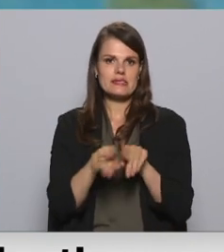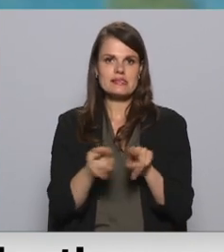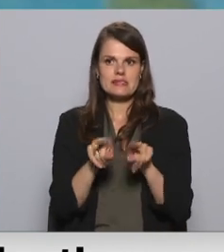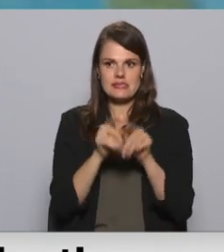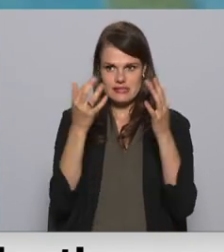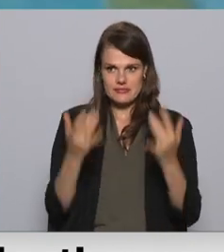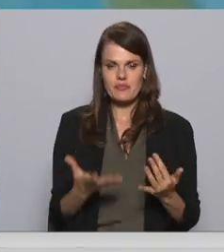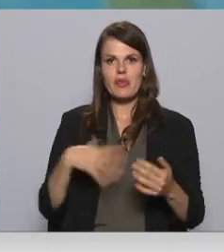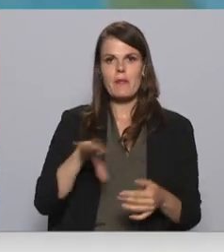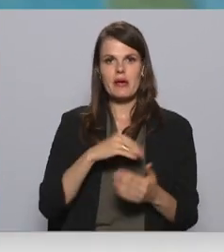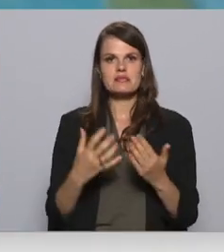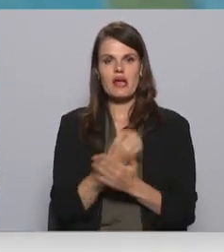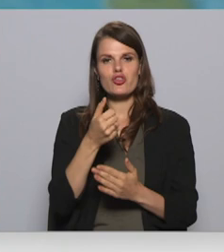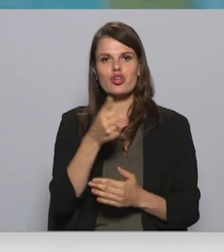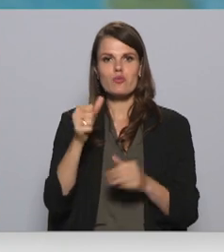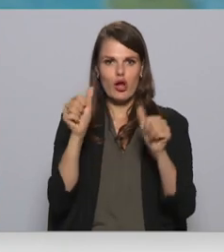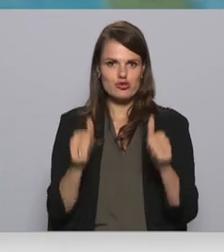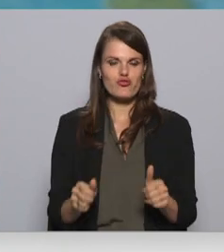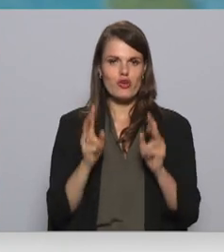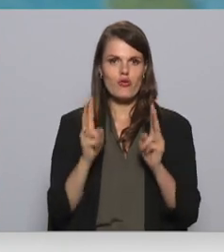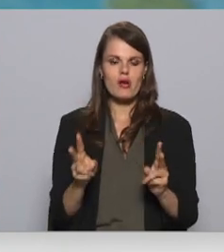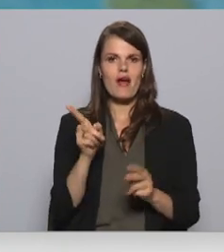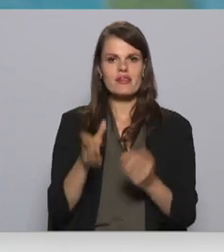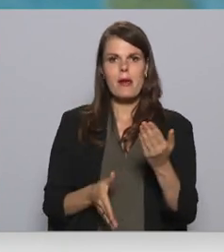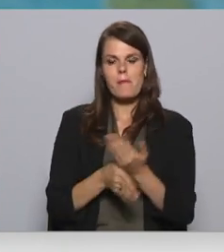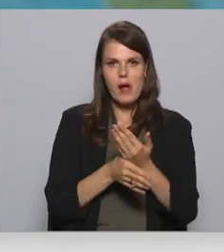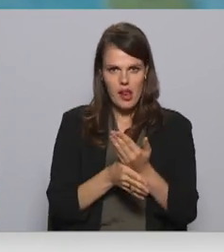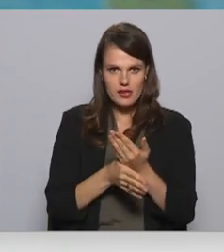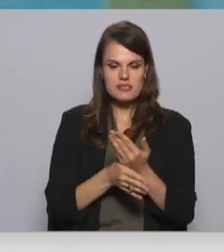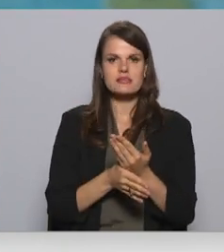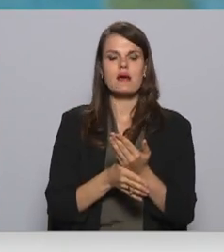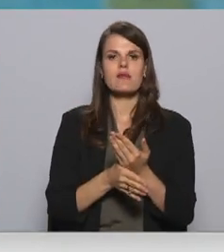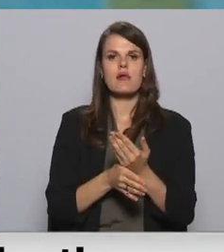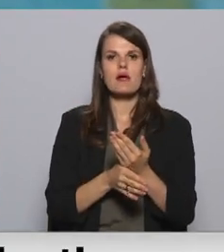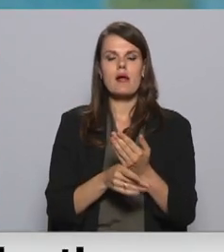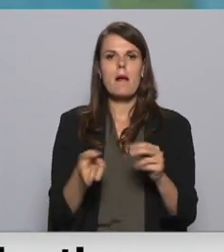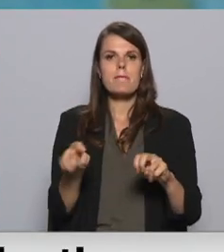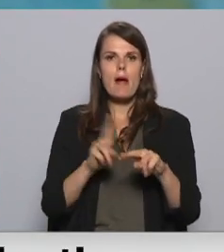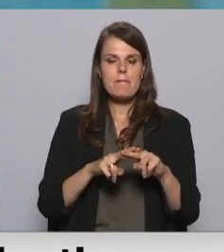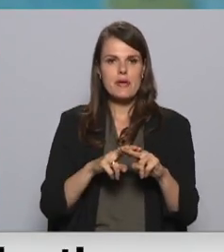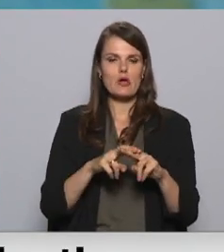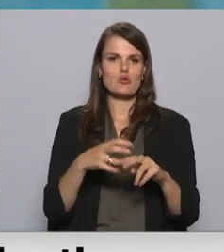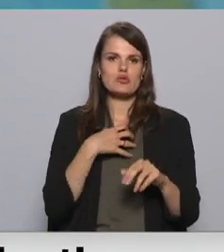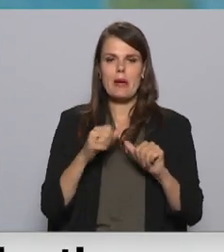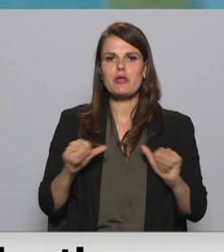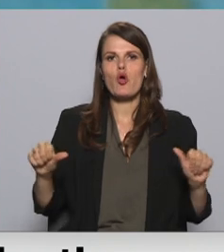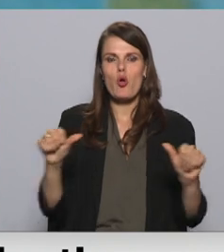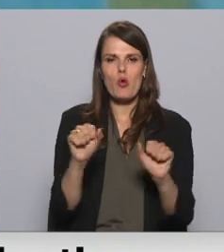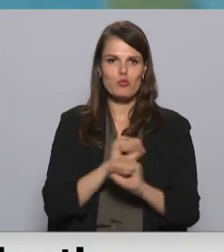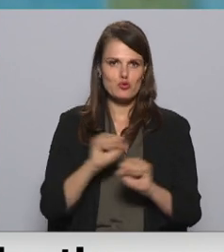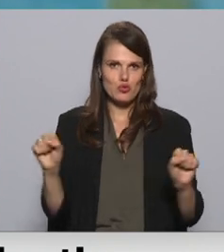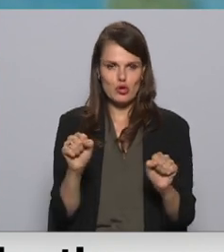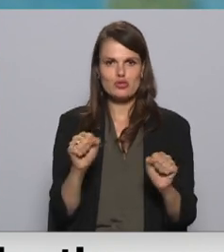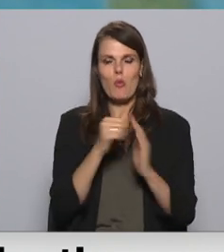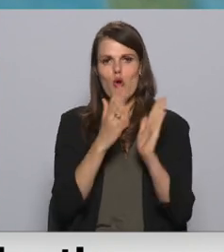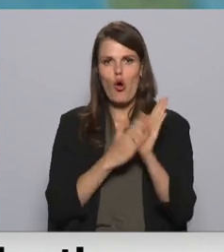Jā, mēs esam atraduši īpašu veidu, kā viņiem palīdzēt proti ar papildus epidemioloģiskiem drošības noteikumi, epidemioloģisko drošības